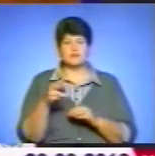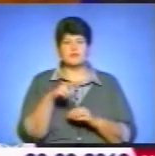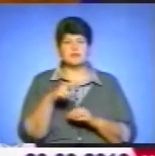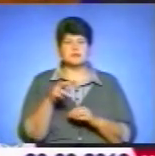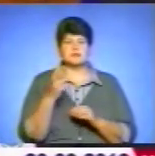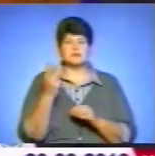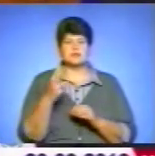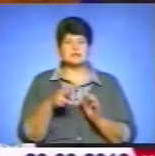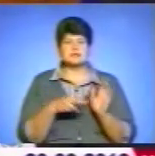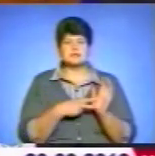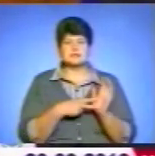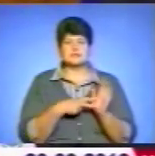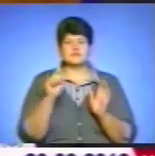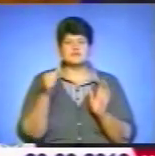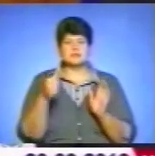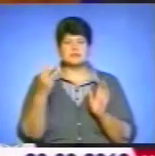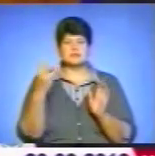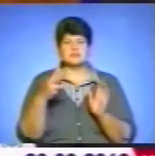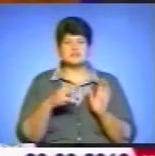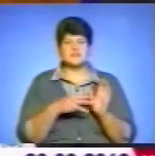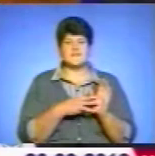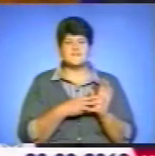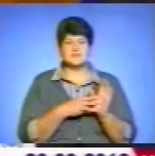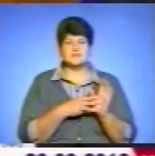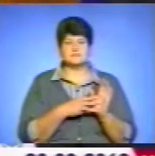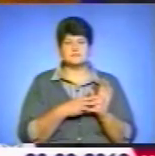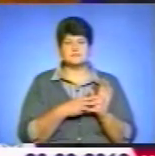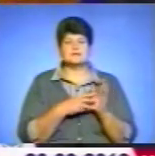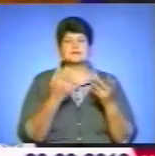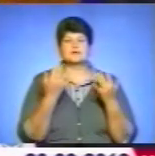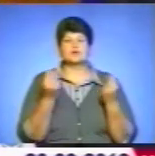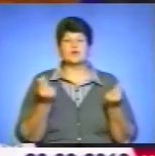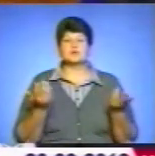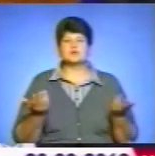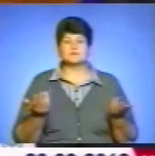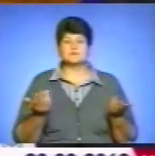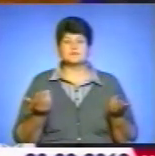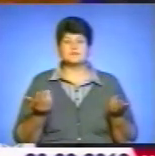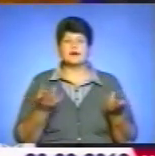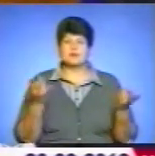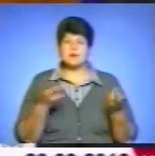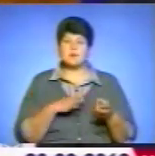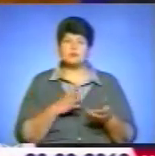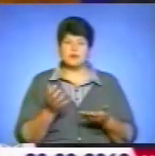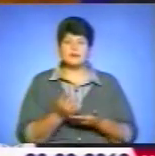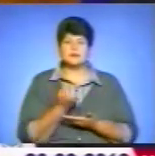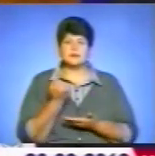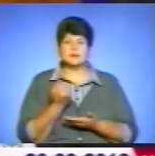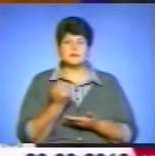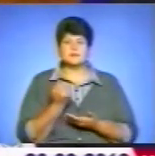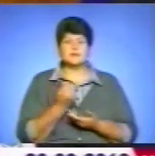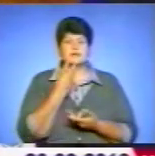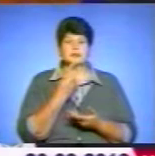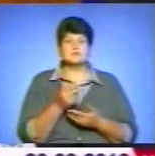В серпні вже 38 мільйонів. Це скільки коштів, а треба було їх десь знайти. Не говорячи, що